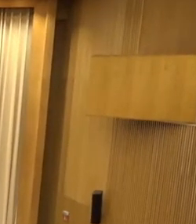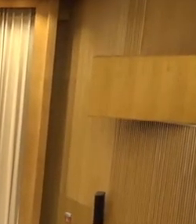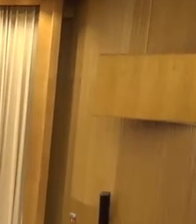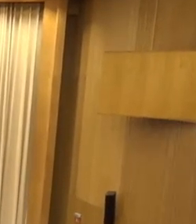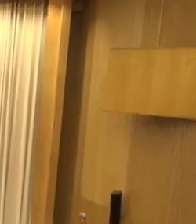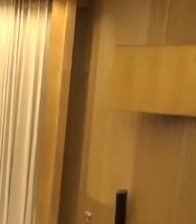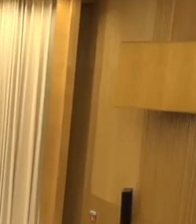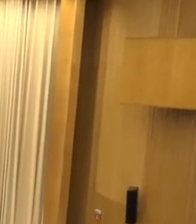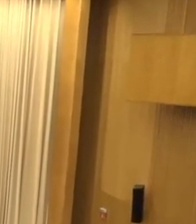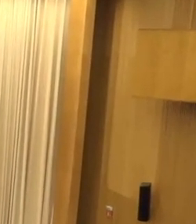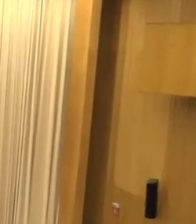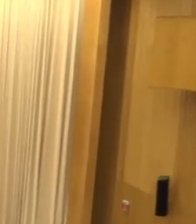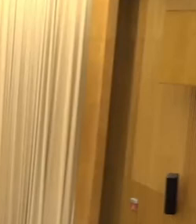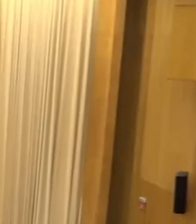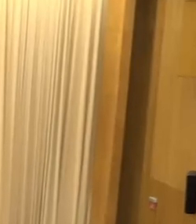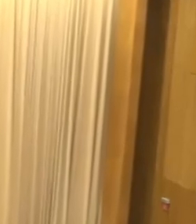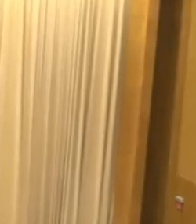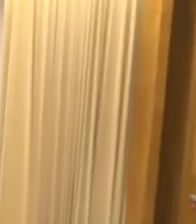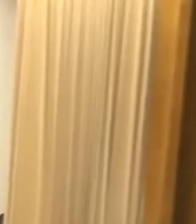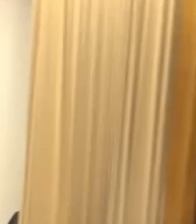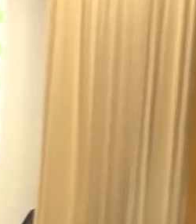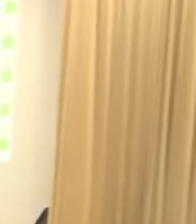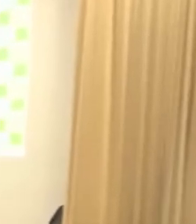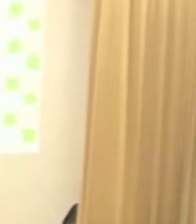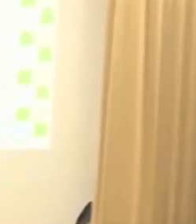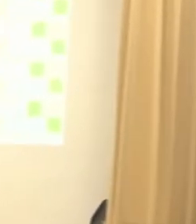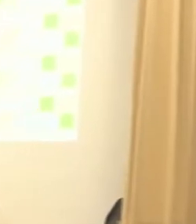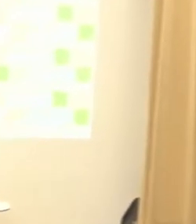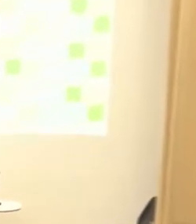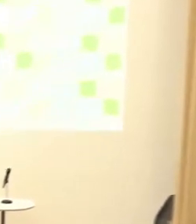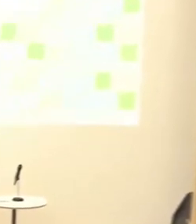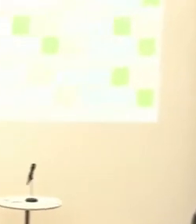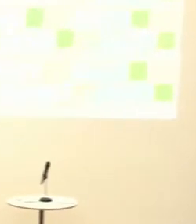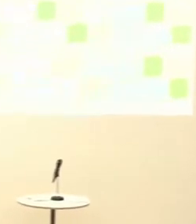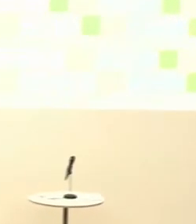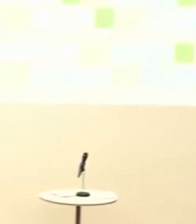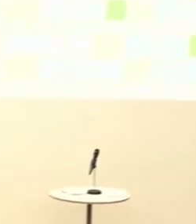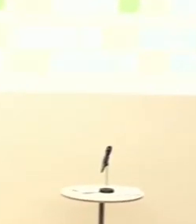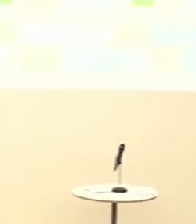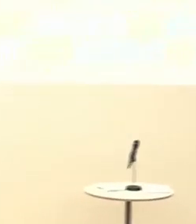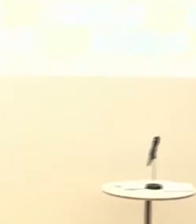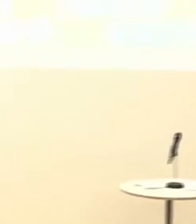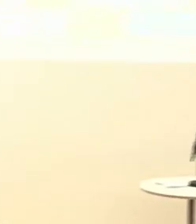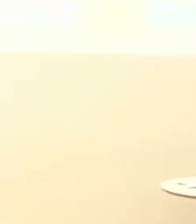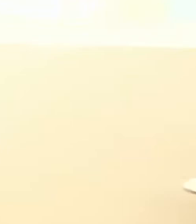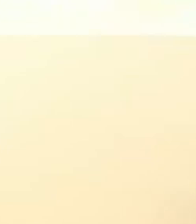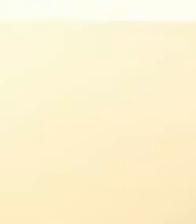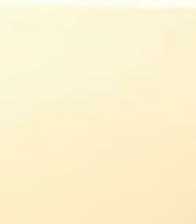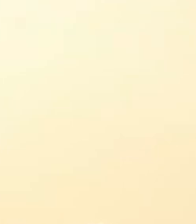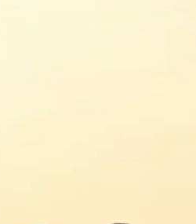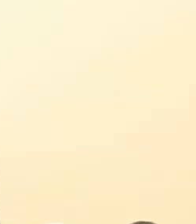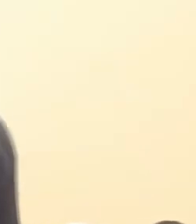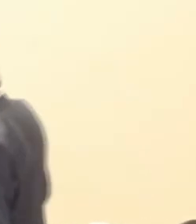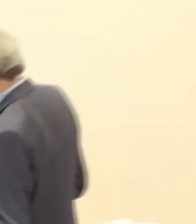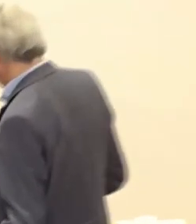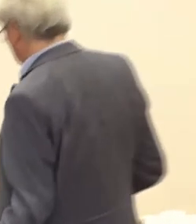also jetzt die händische Auszählung hat gebracht 45 Ja